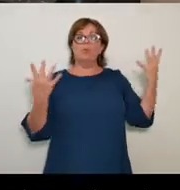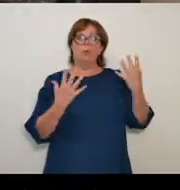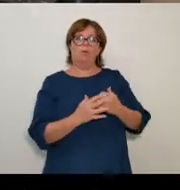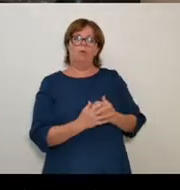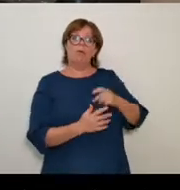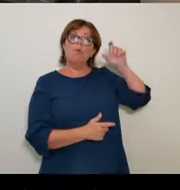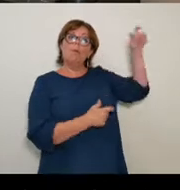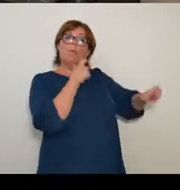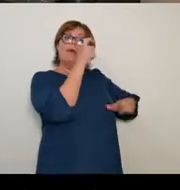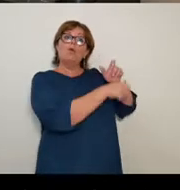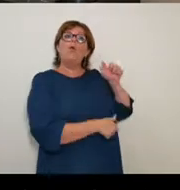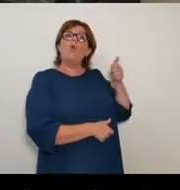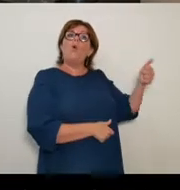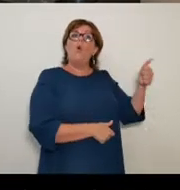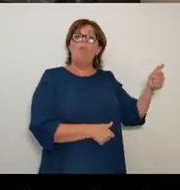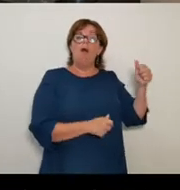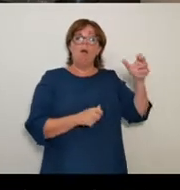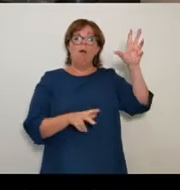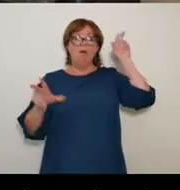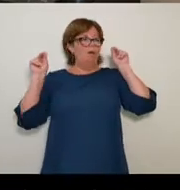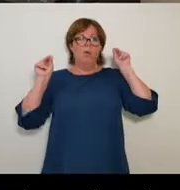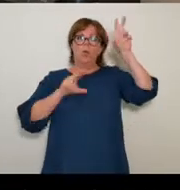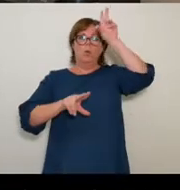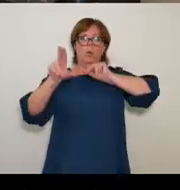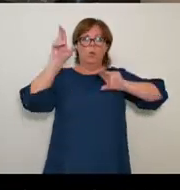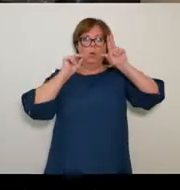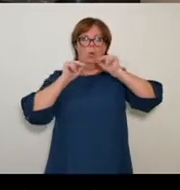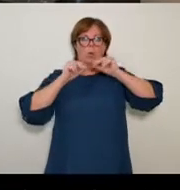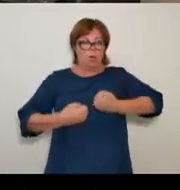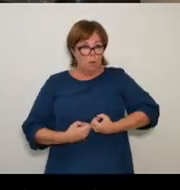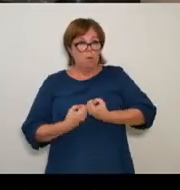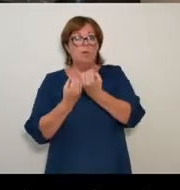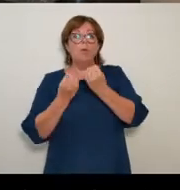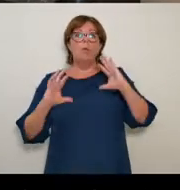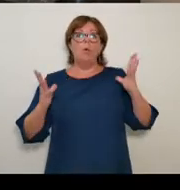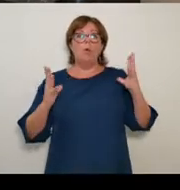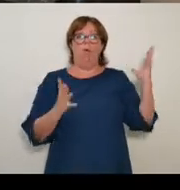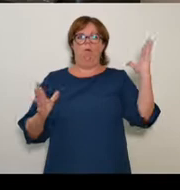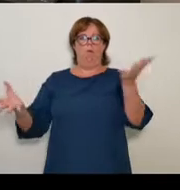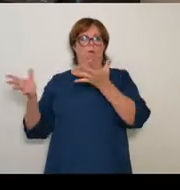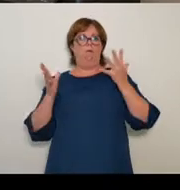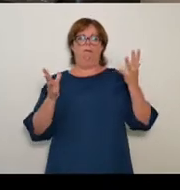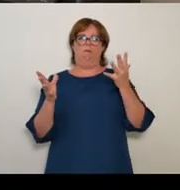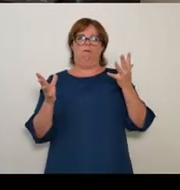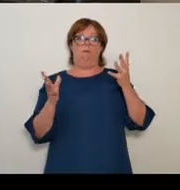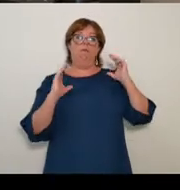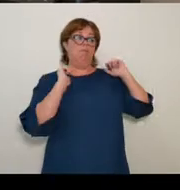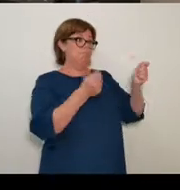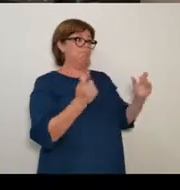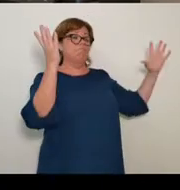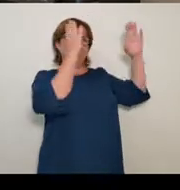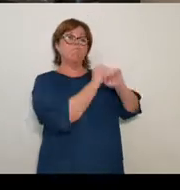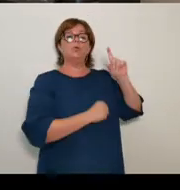qui parlent avec les mains et entendent avec les yeux. Les sourds, donc. Sourds que j'écris avec un